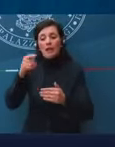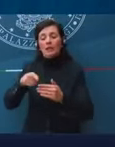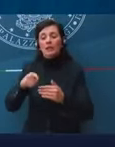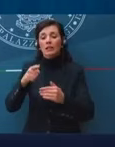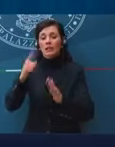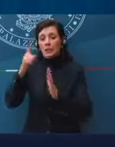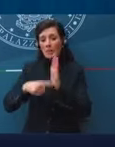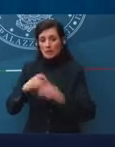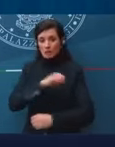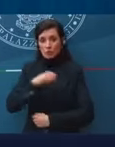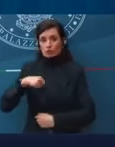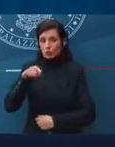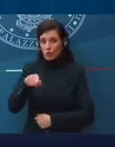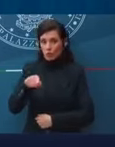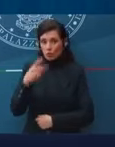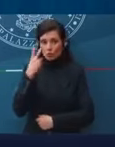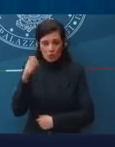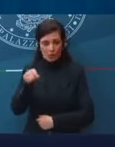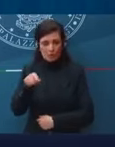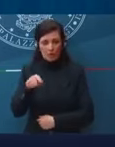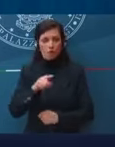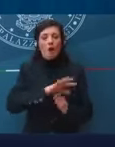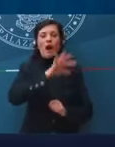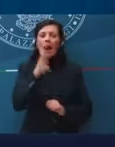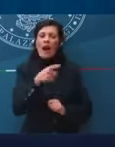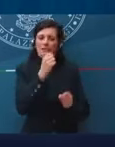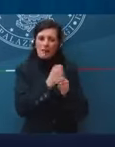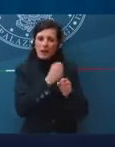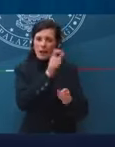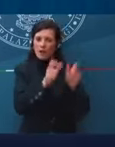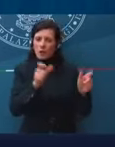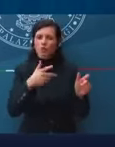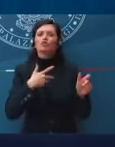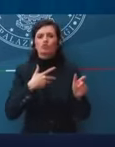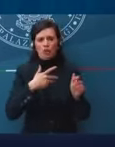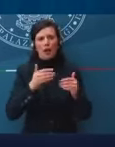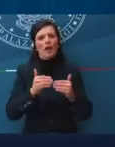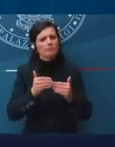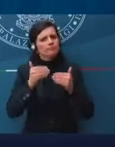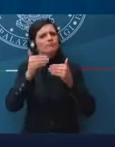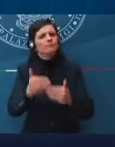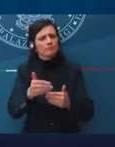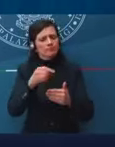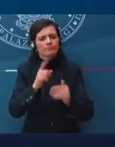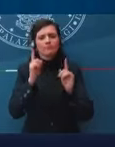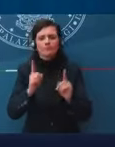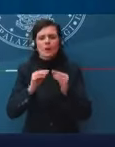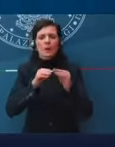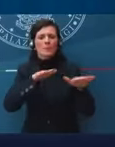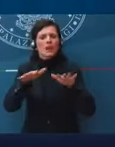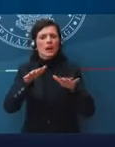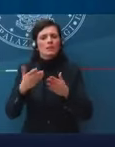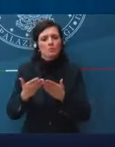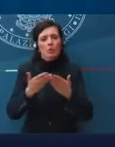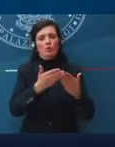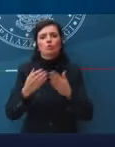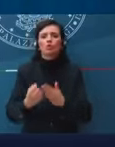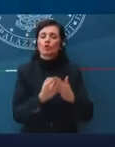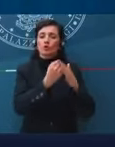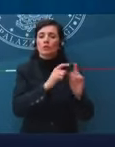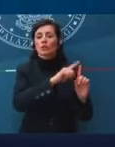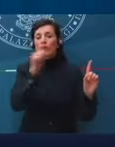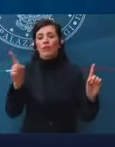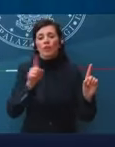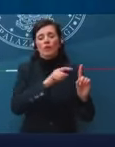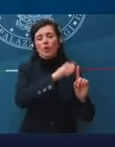e per gli altri vengono accompagnati da un prolungamento dei vari meccanismi di sostegno, fino alla fine